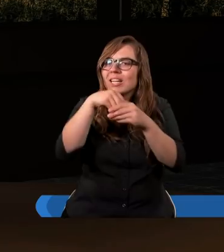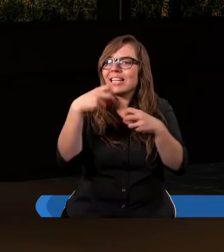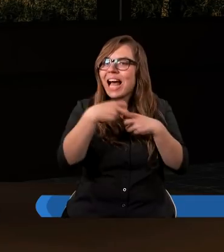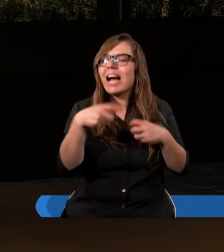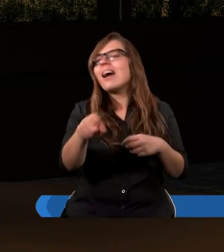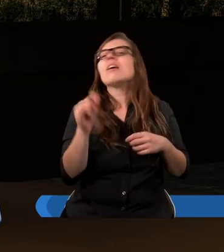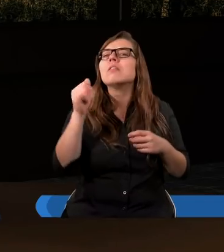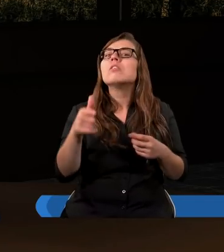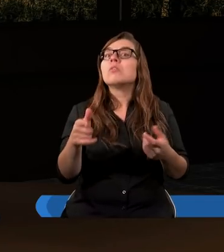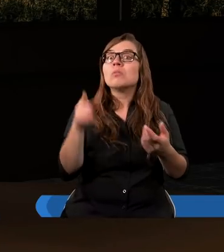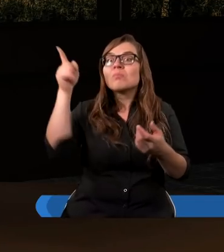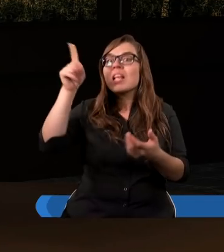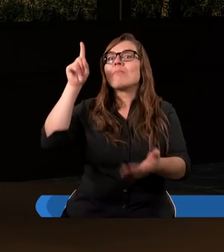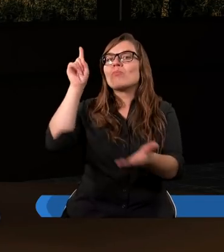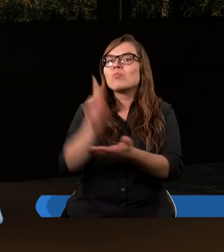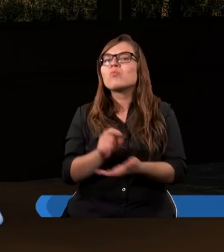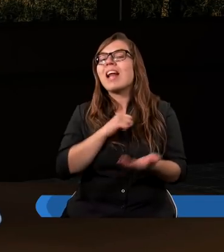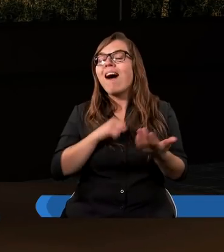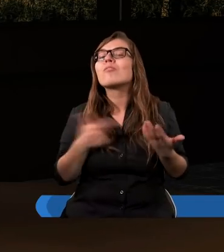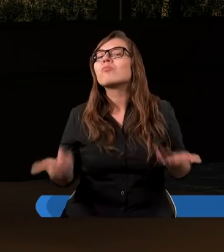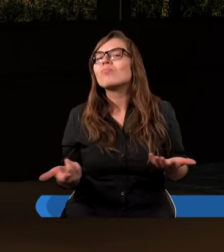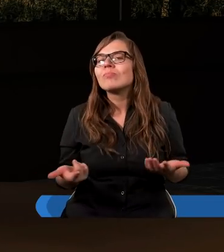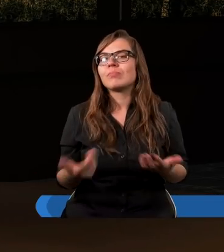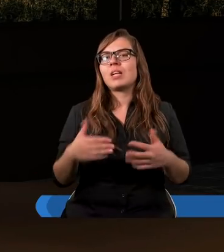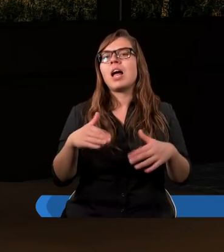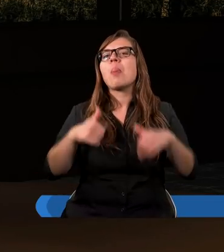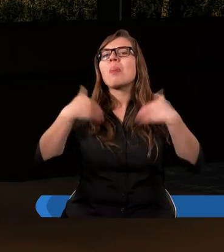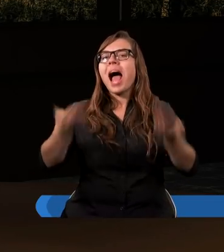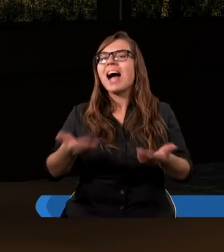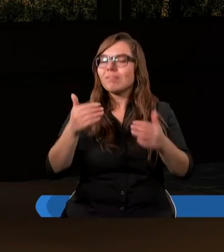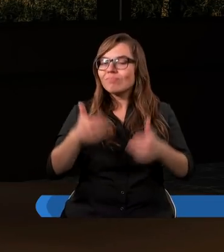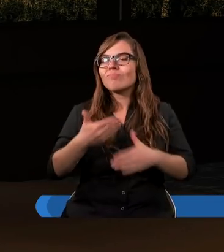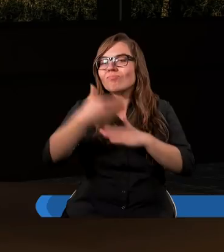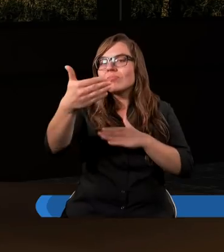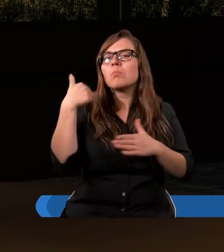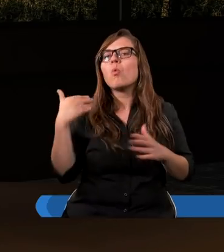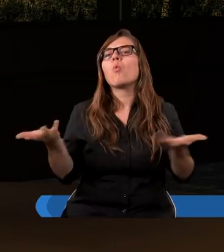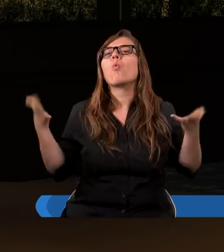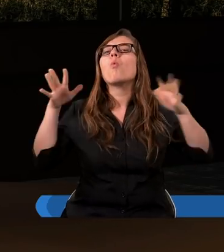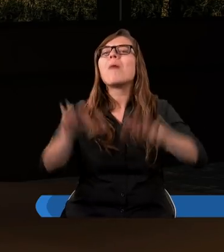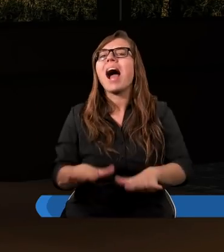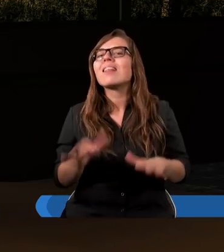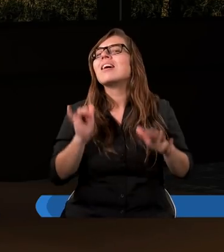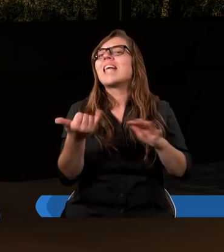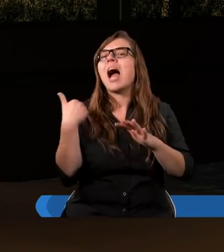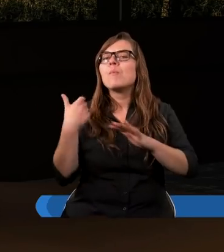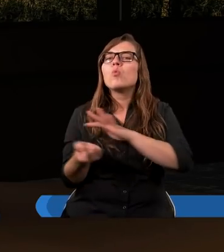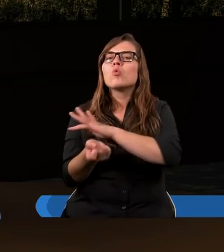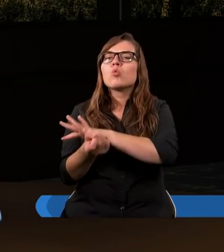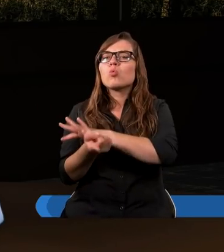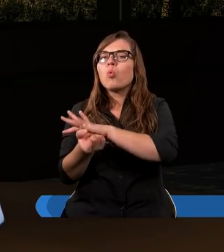I gdy mu to się udało, no to nastał upadek. No i jakie były skutki